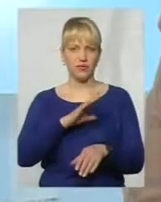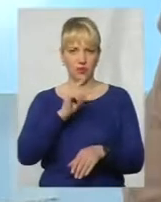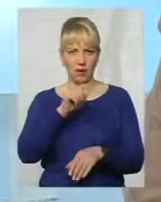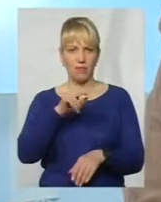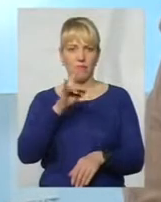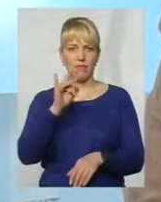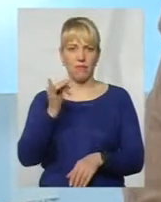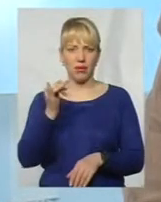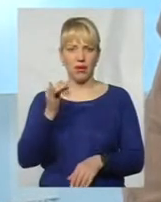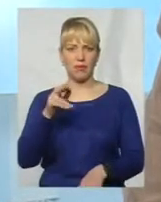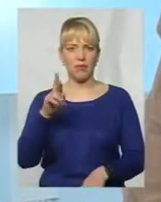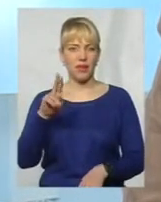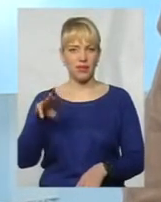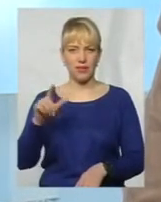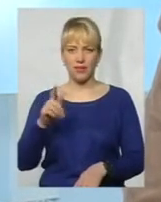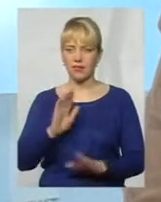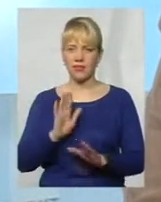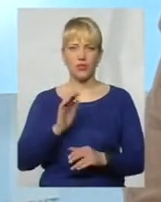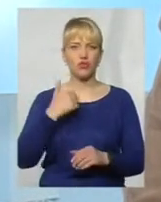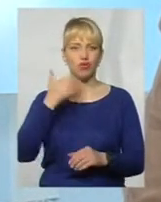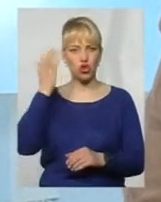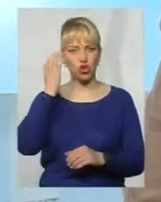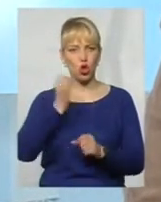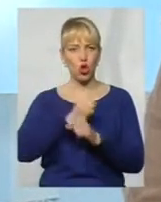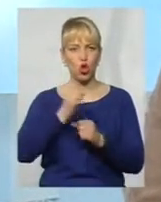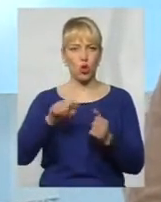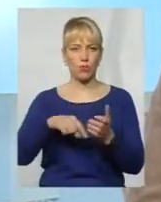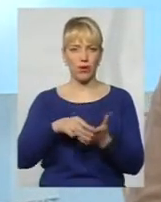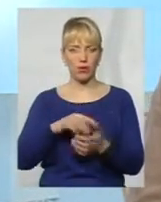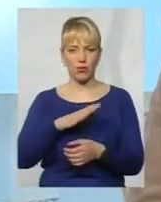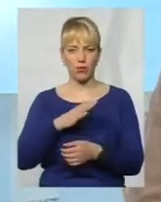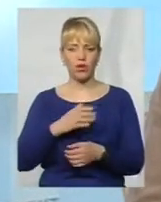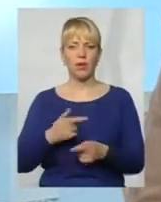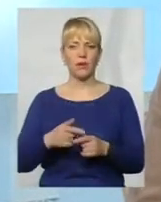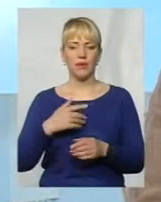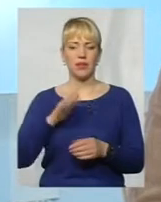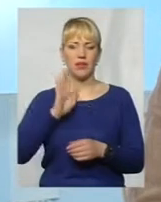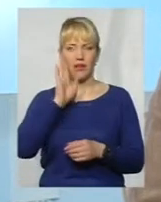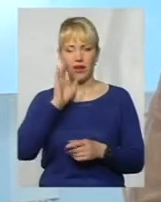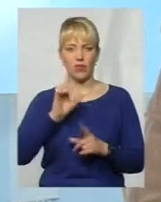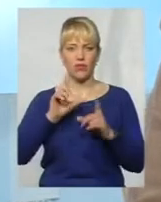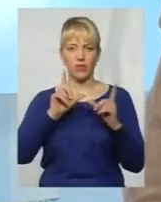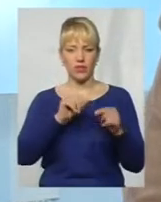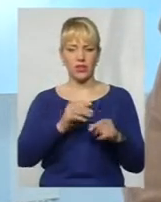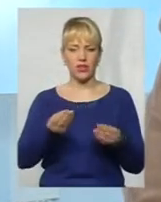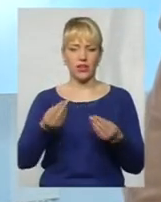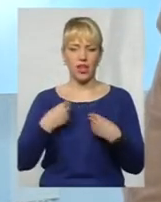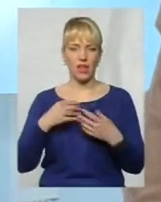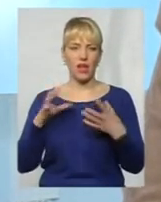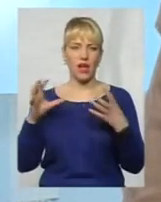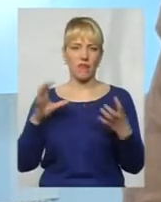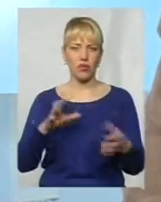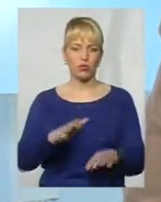Весь час в Чорнобилі. Чорнобилі. Ми виїхали рано, як завжди, дали нам автобус, автобус ще довго